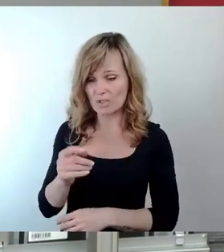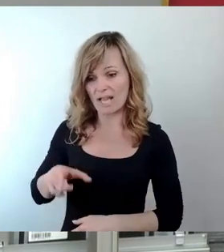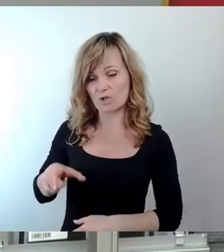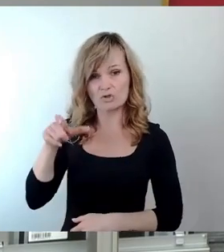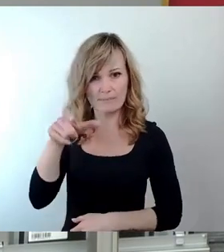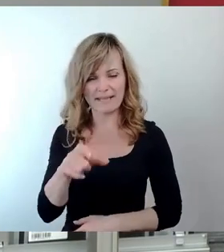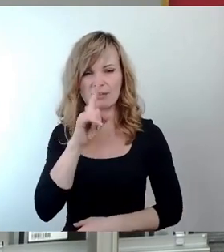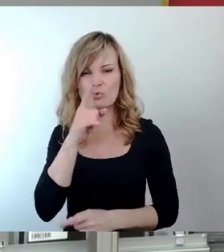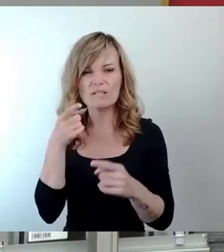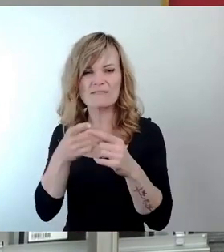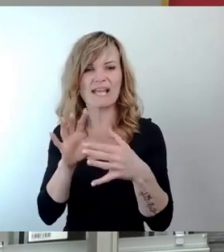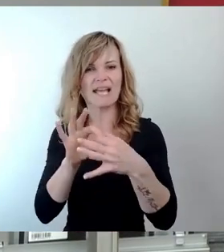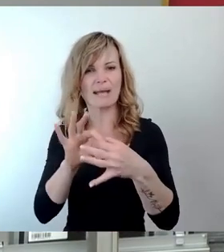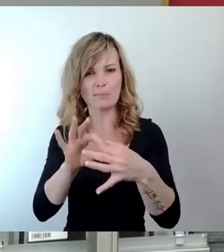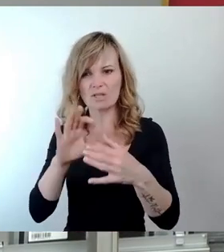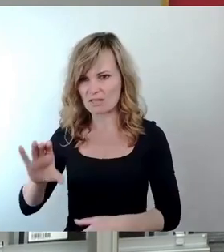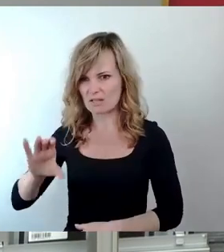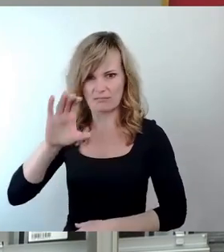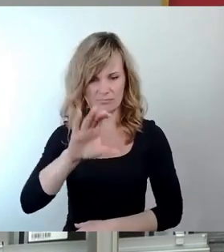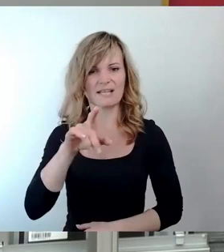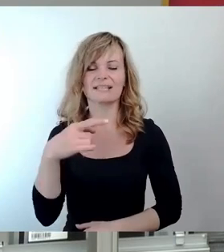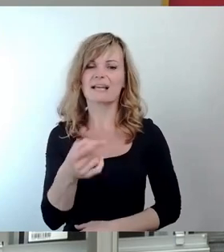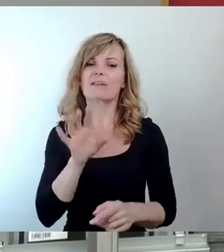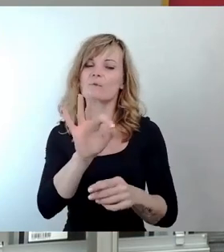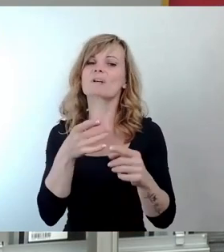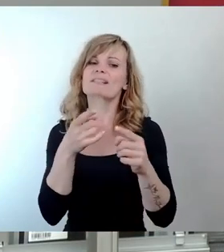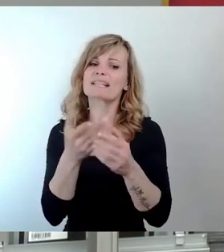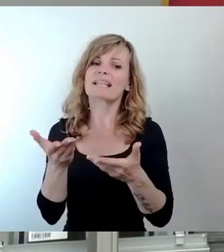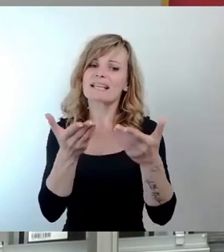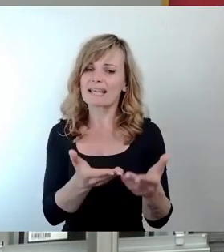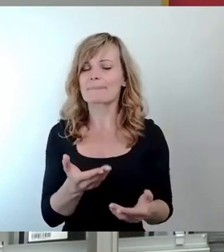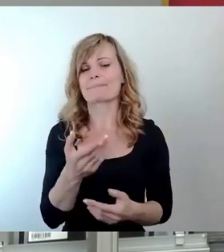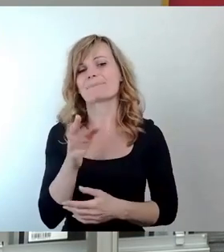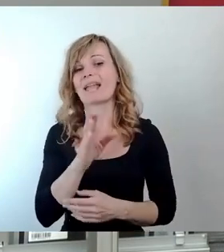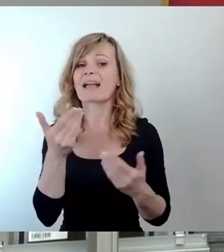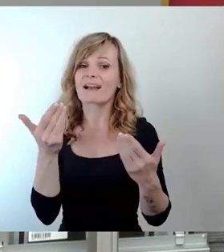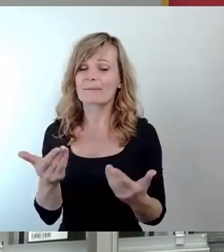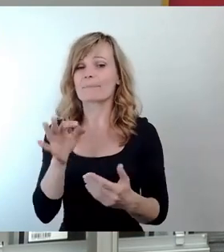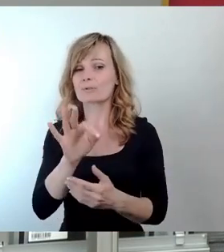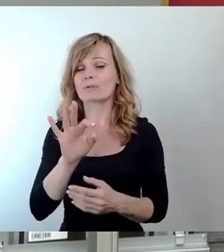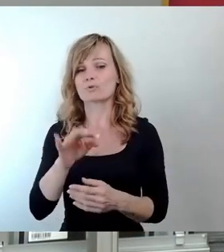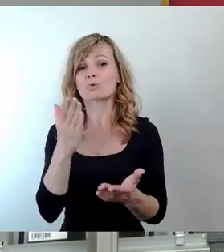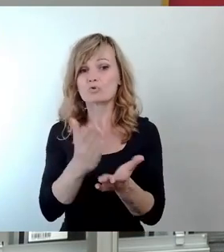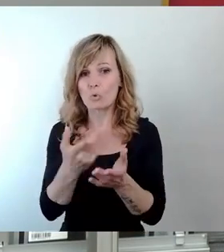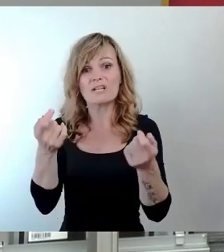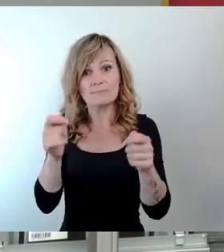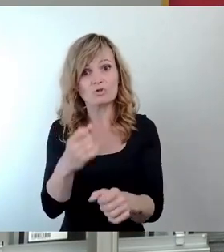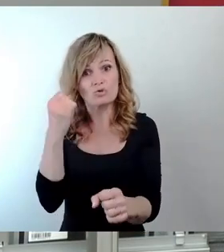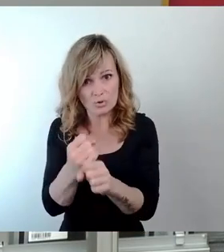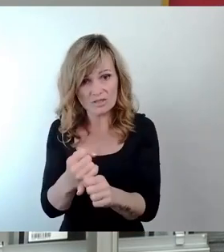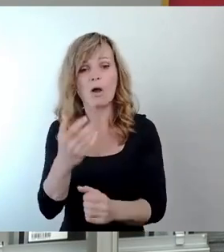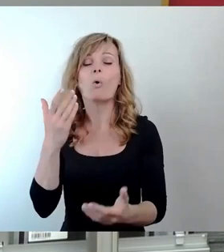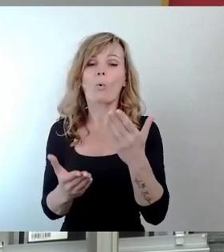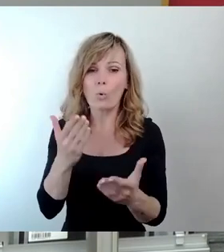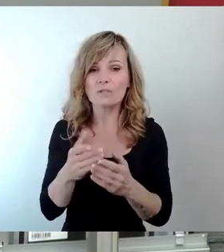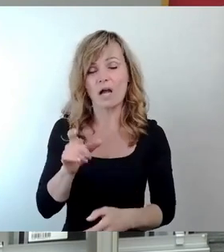zur Verfügung gestellt werden, sollten diese aber dann für Ziele zur Verfügung gestellt werden, die entweder bereits Beschlusslage sind oder aber die Spenden sollten in der